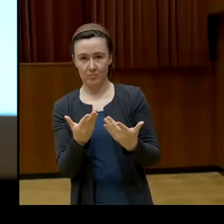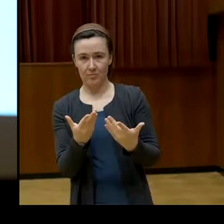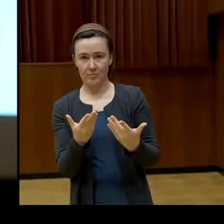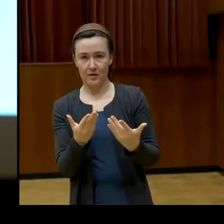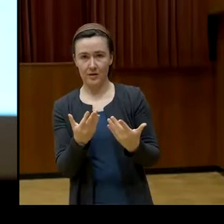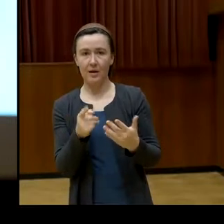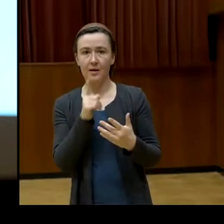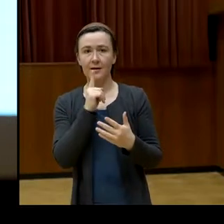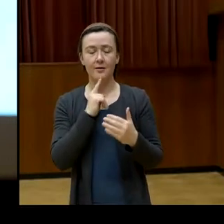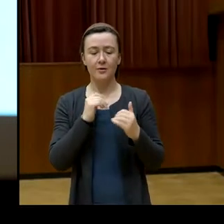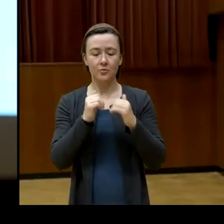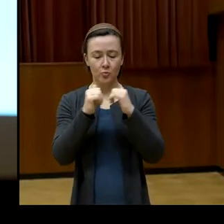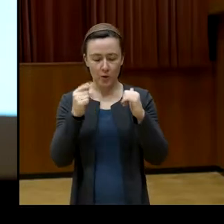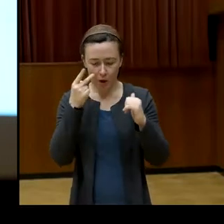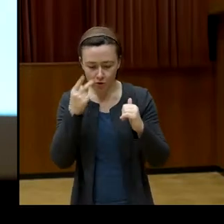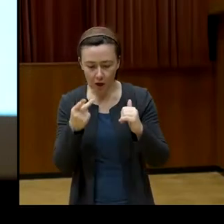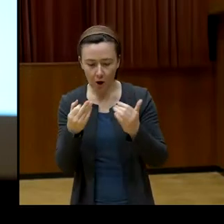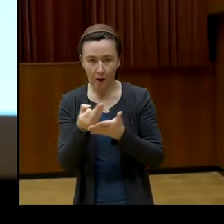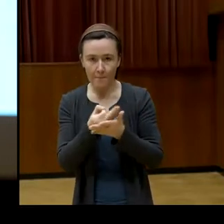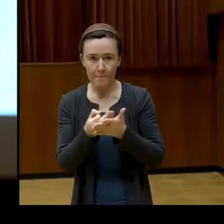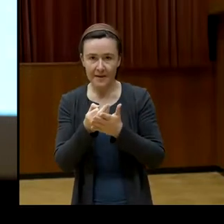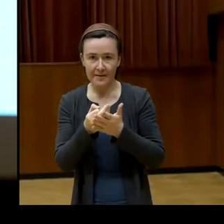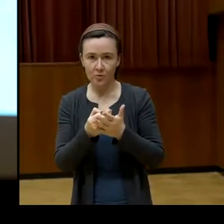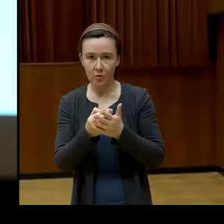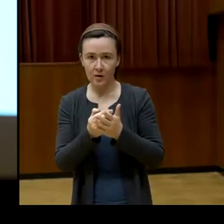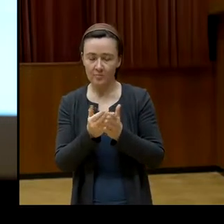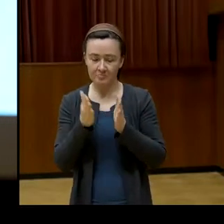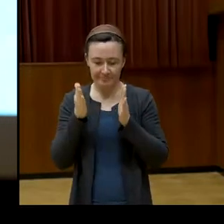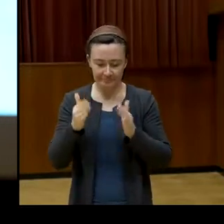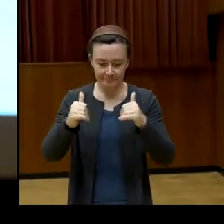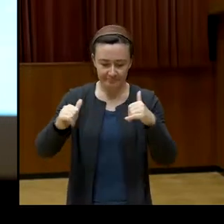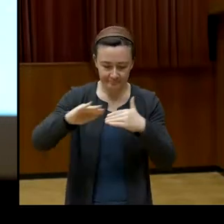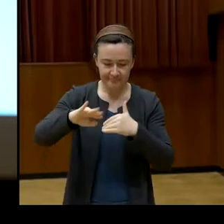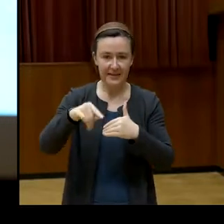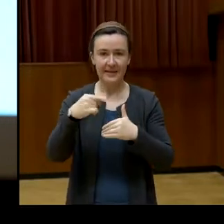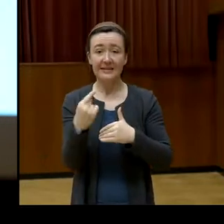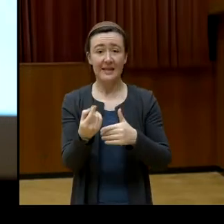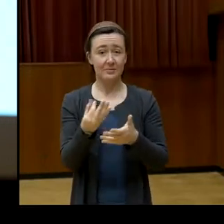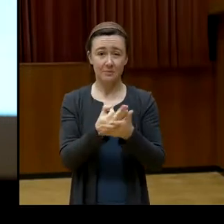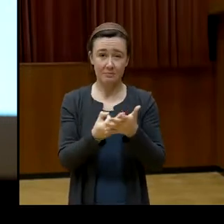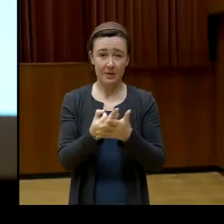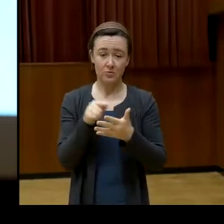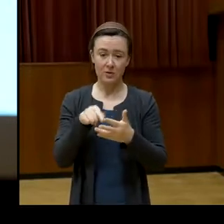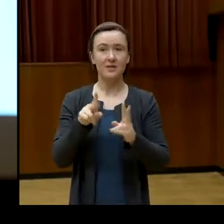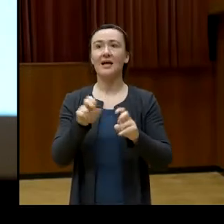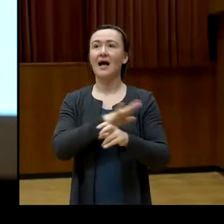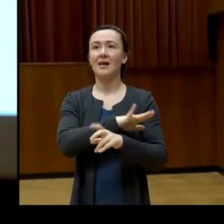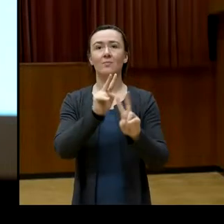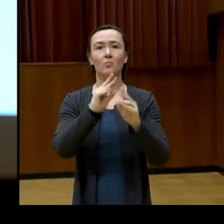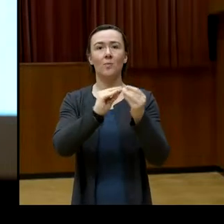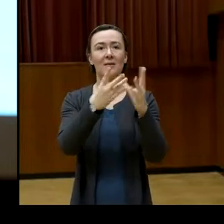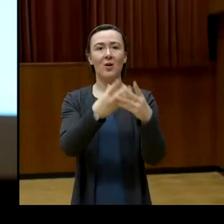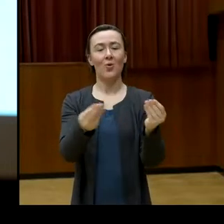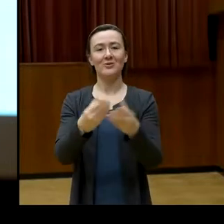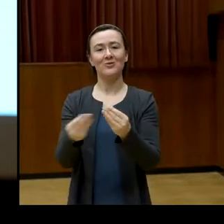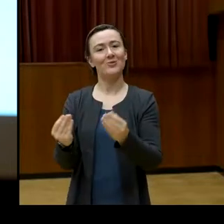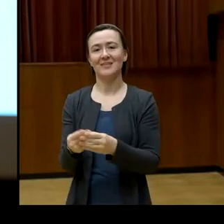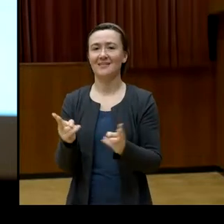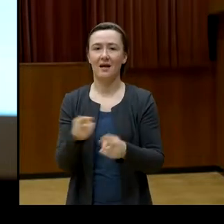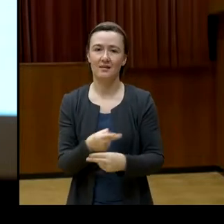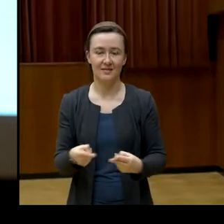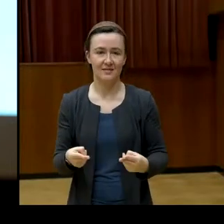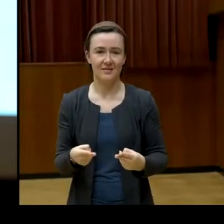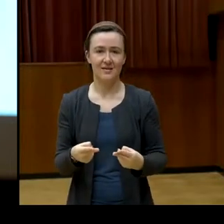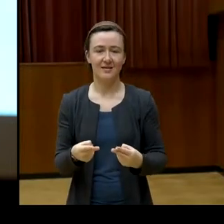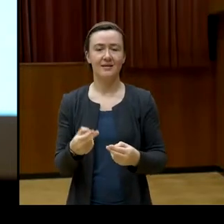isoliert betrachtet werden kann, auch nicht alles alleine lösen kann, was es an Problemen in dieser Welt gibt, sondern eben im